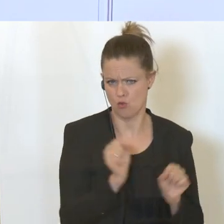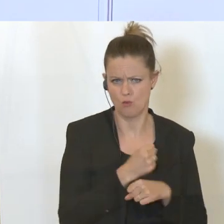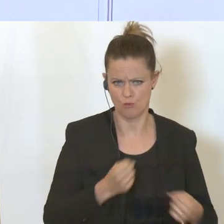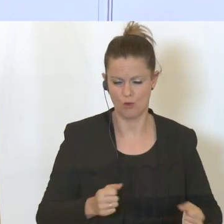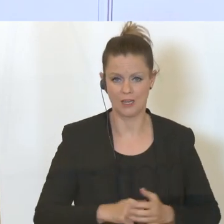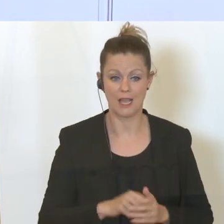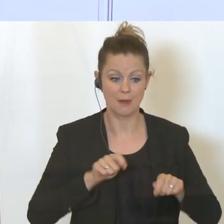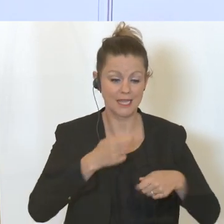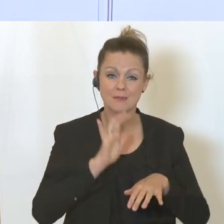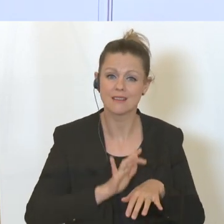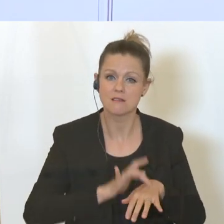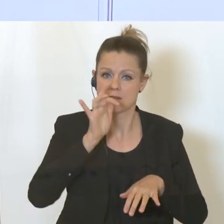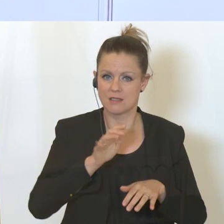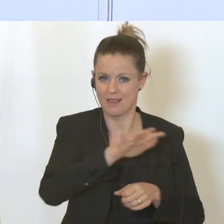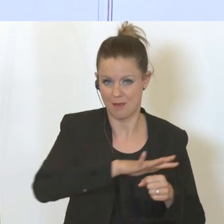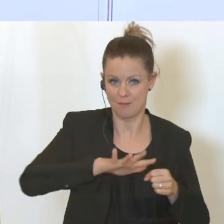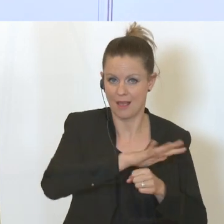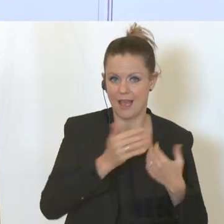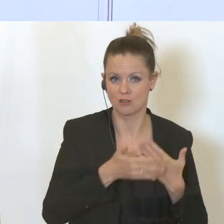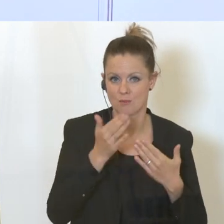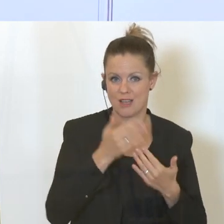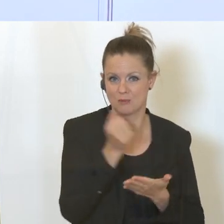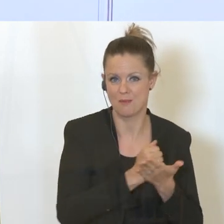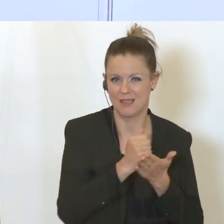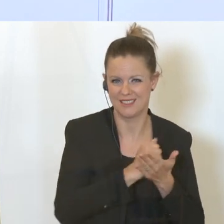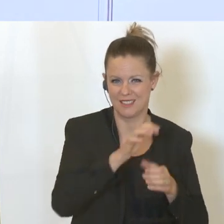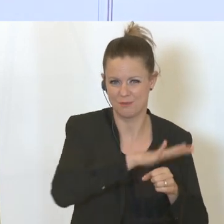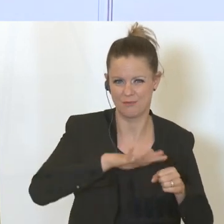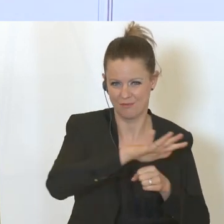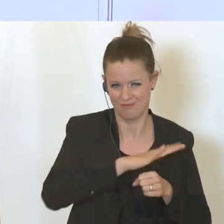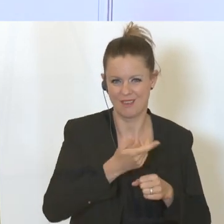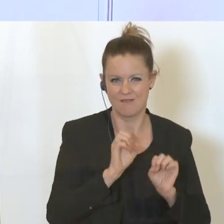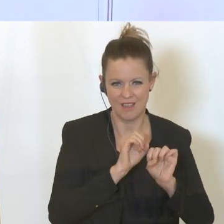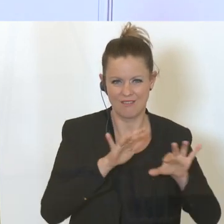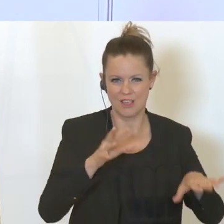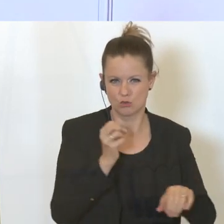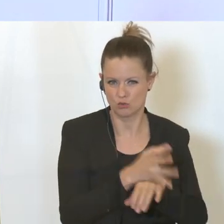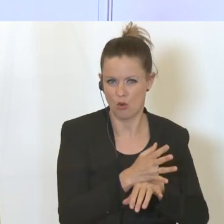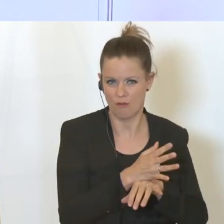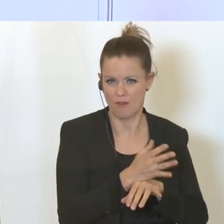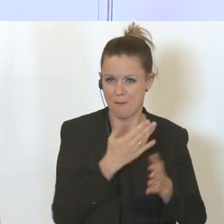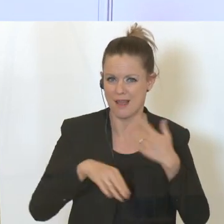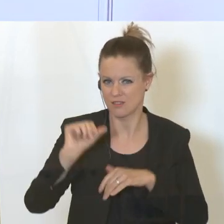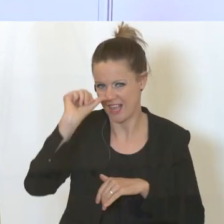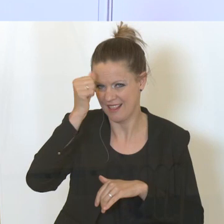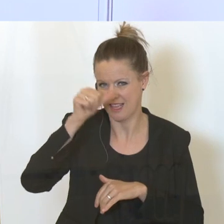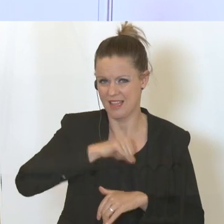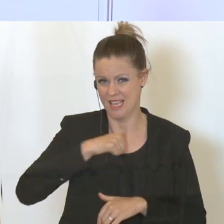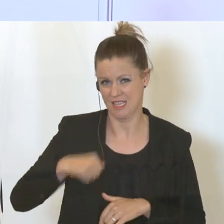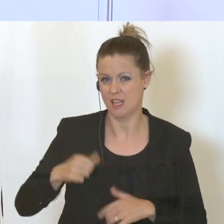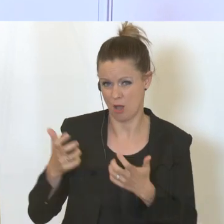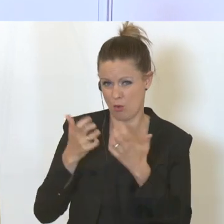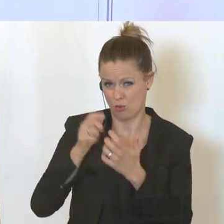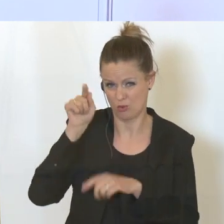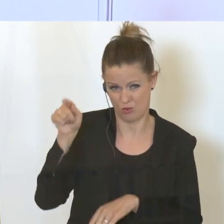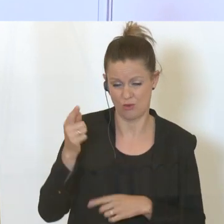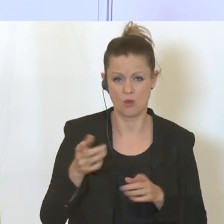sensible Bereiche, wie zum Beispiel im Bereich der Pharmaindustrie, die Wirkstoffe, die zum Großteil in Indien und China produziert werden